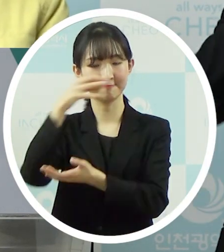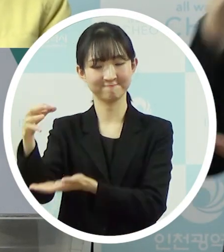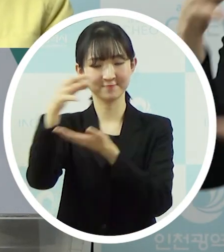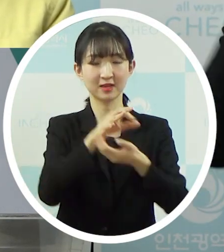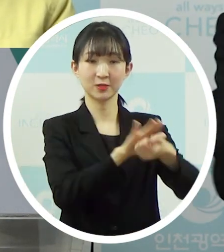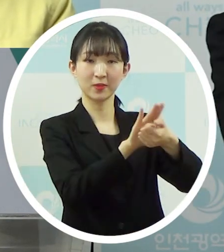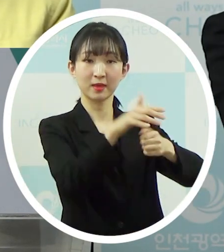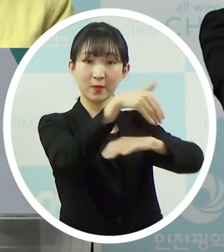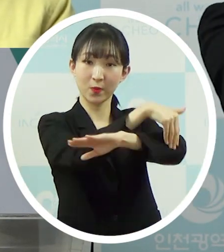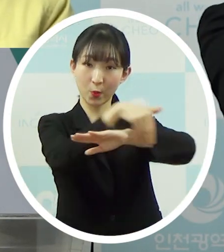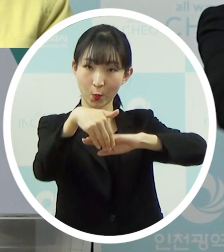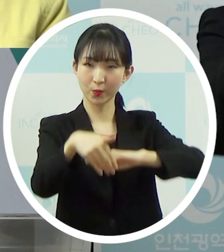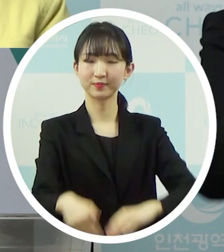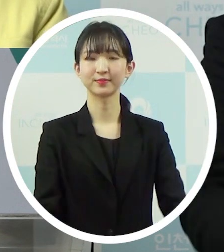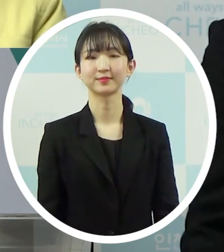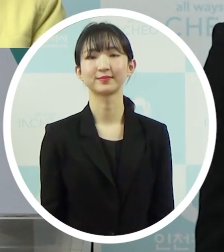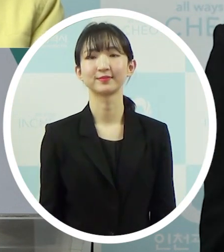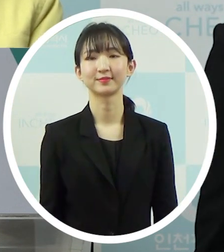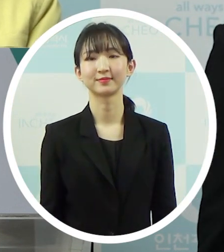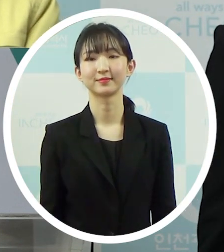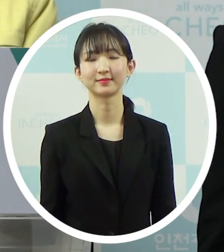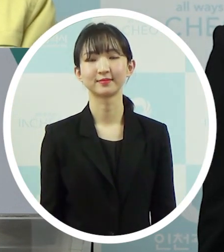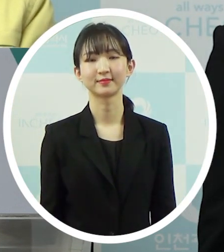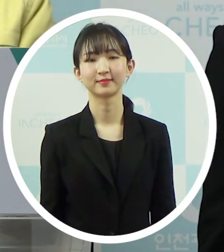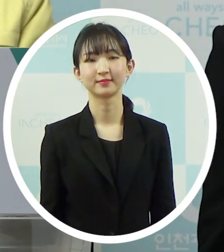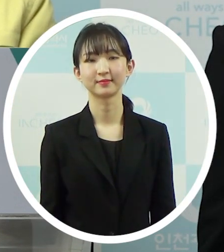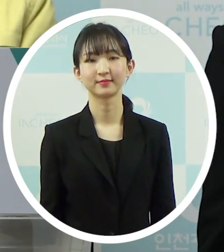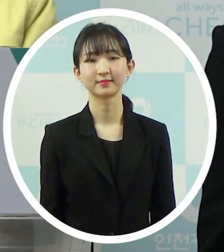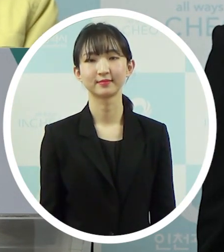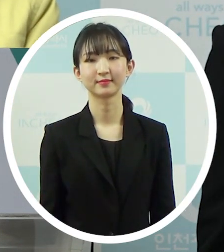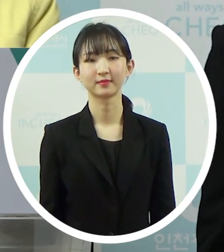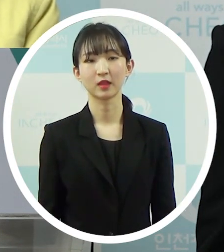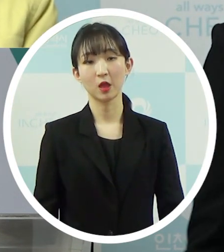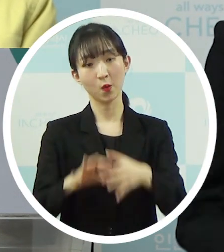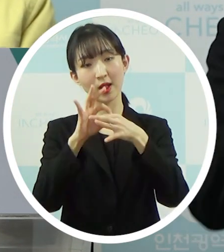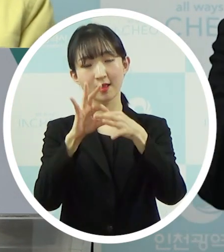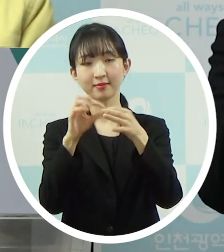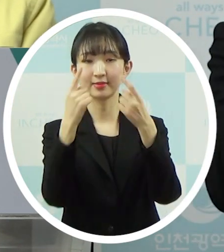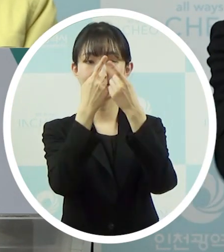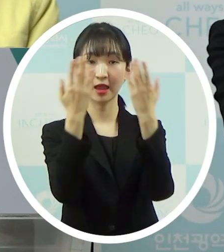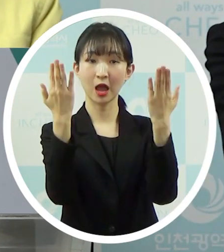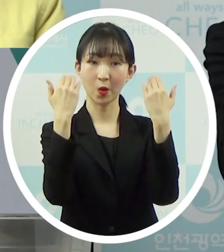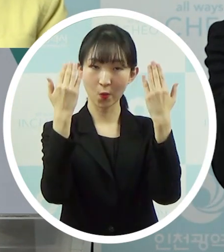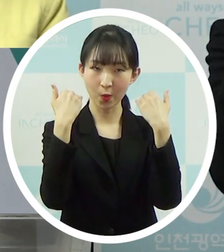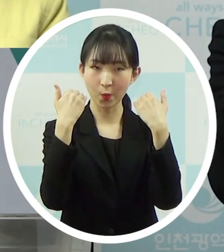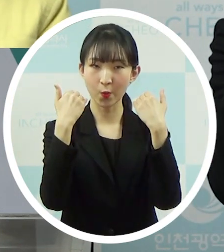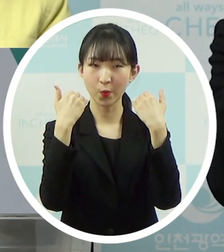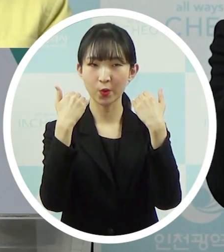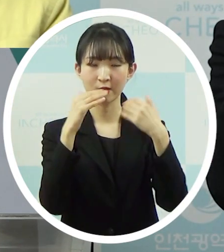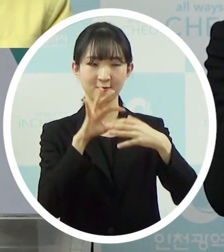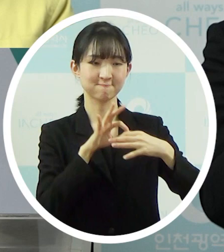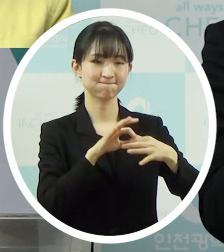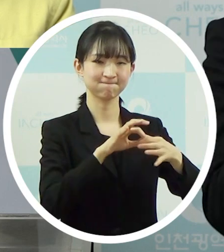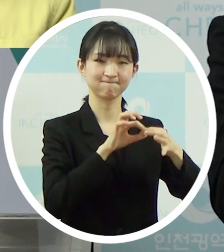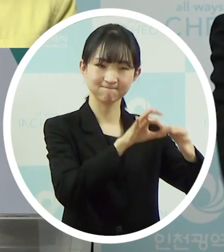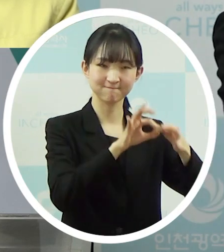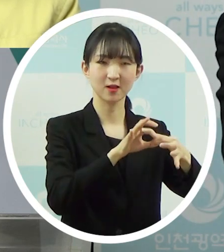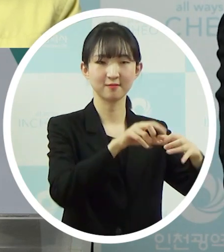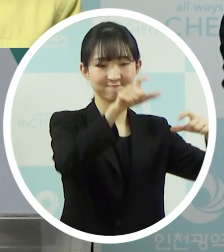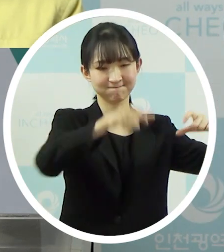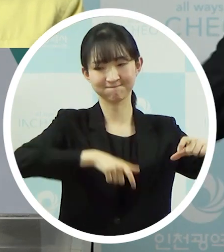아시는 것처럼 저희가 관련되는 지금 대학들하고 핫라인을 구축을 해서 운영을 하고 있습니다.